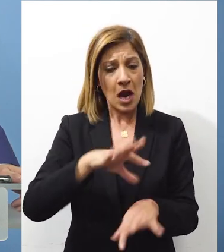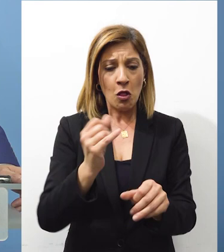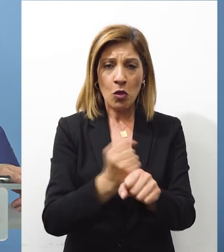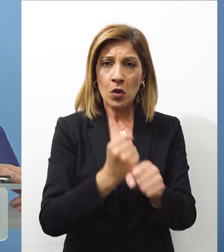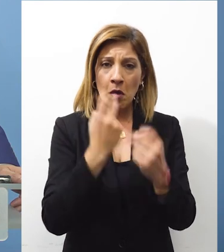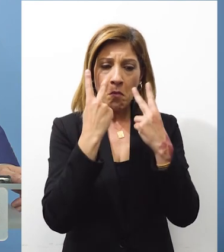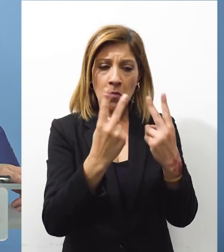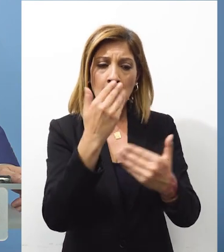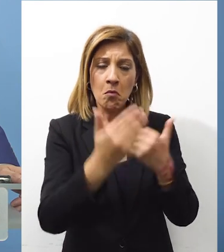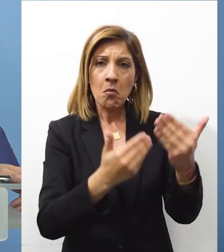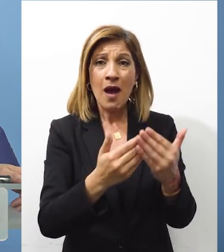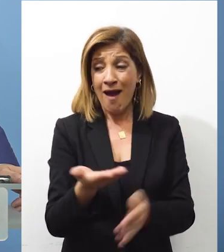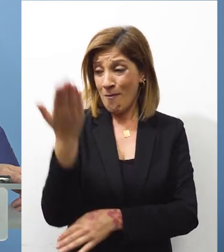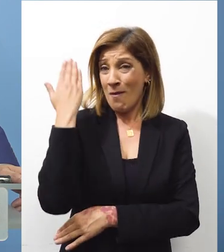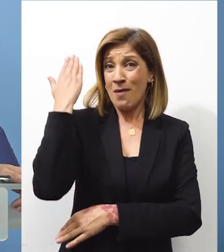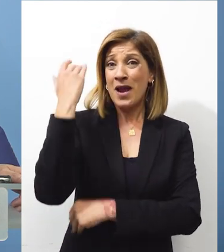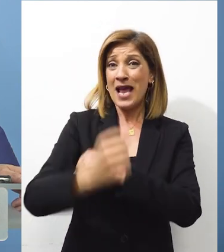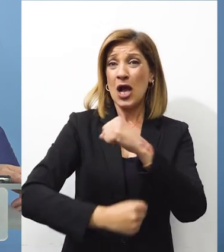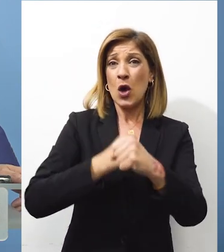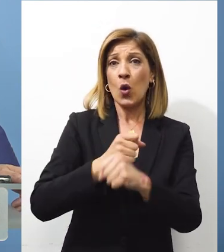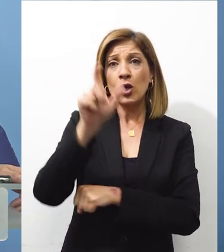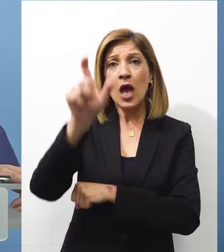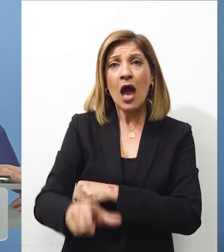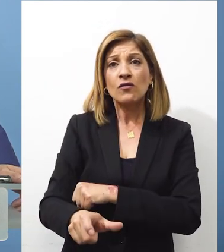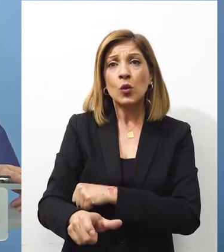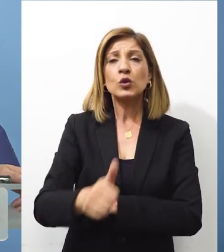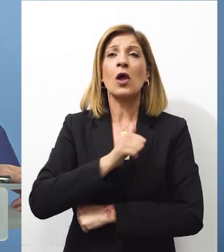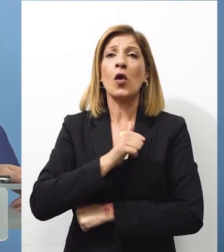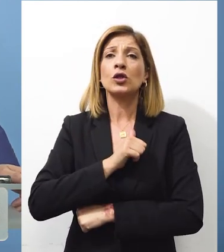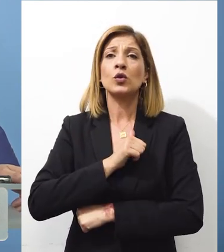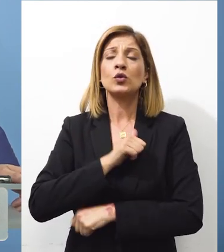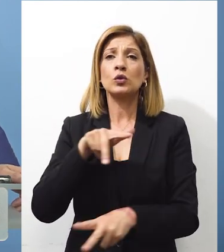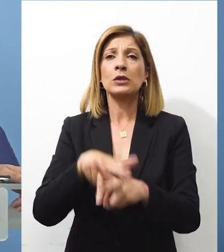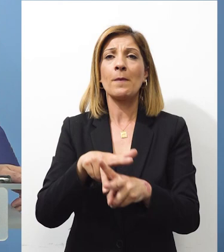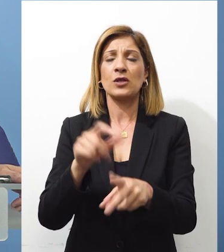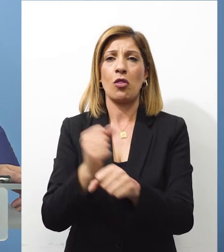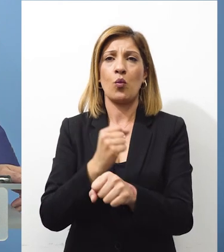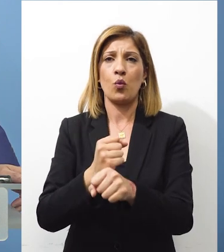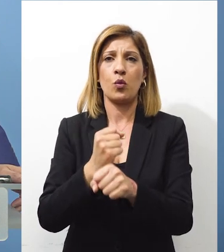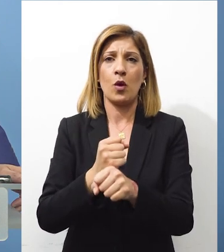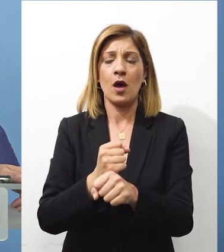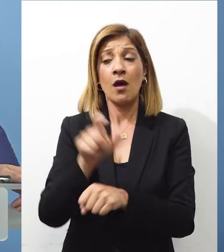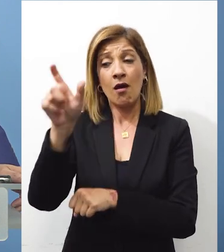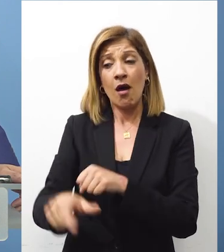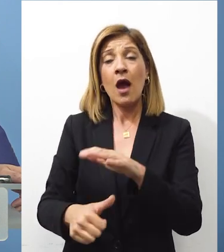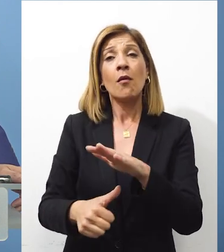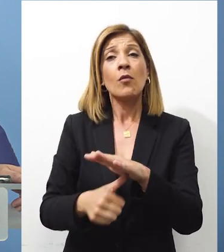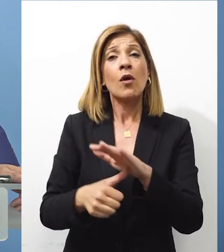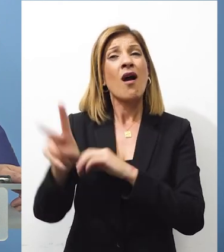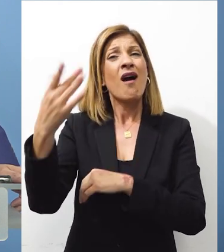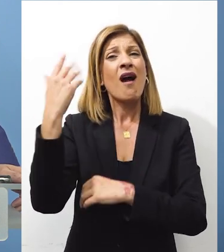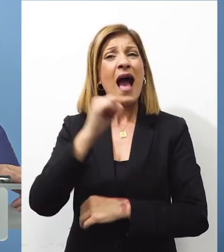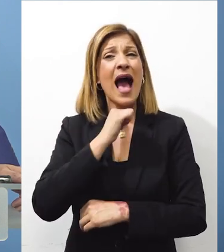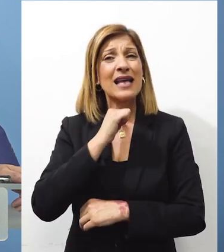εκείνης της περίοδος σε ένα άτομο το οποίο υπηρέτησε απλά και μόνο επειδή υπηρέτησε στον ιδιωτικό τομέα αγνώντας ότι και το ίδιο το ΑΚΕΛ επειδή η κυβέρνησή του είχε